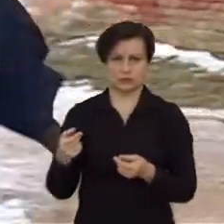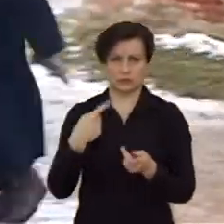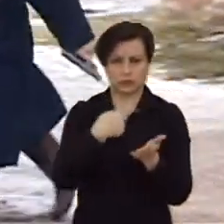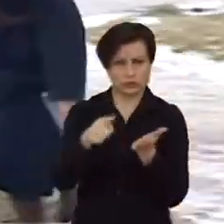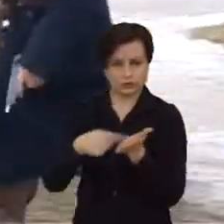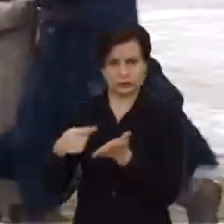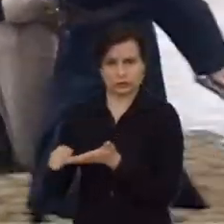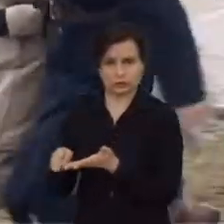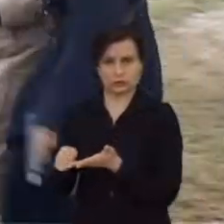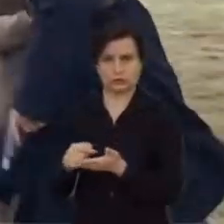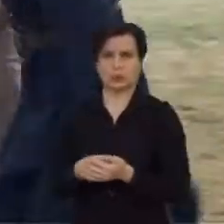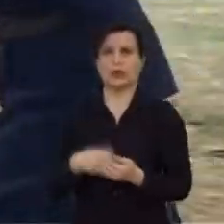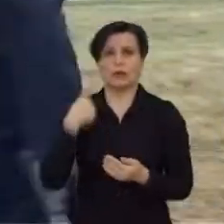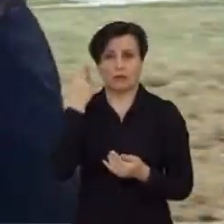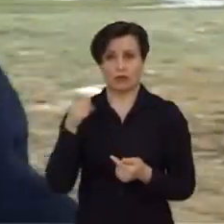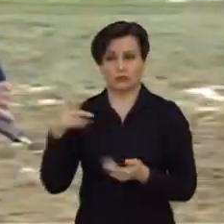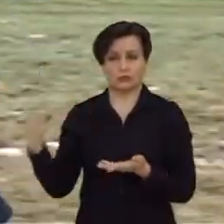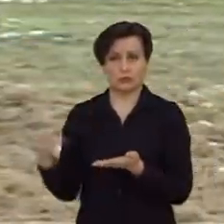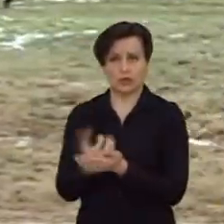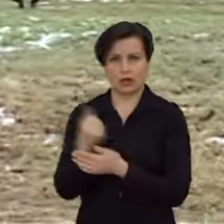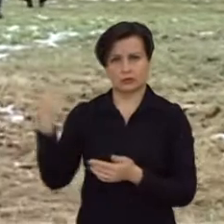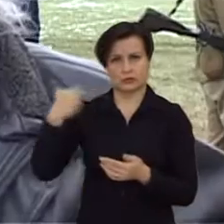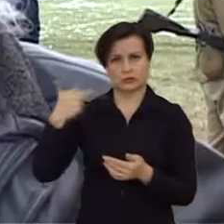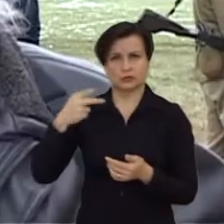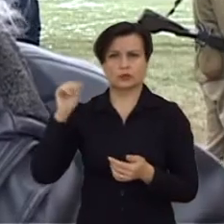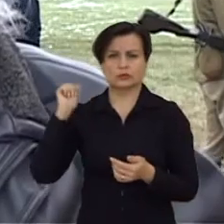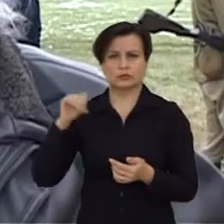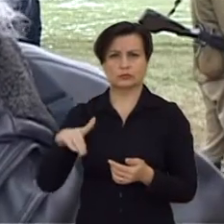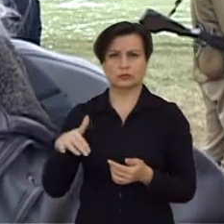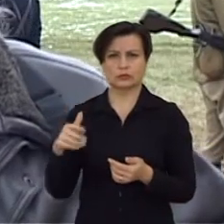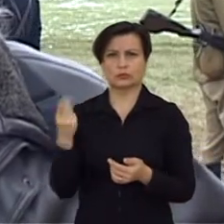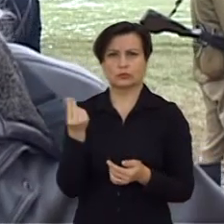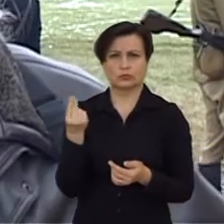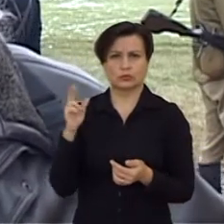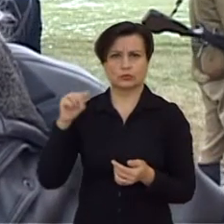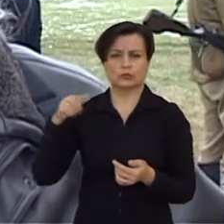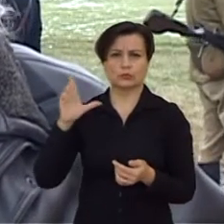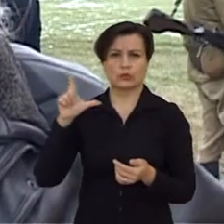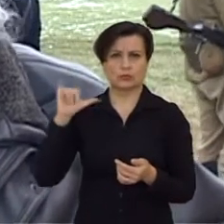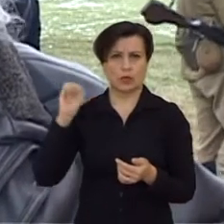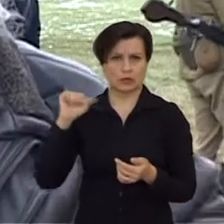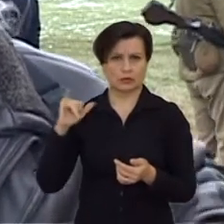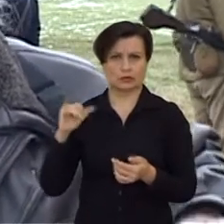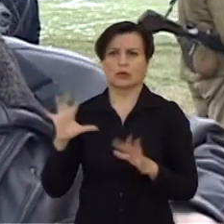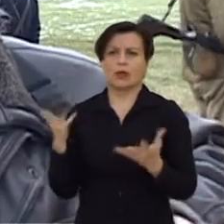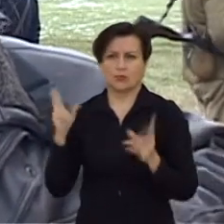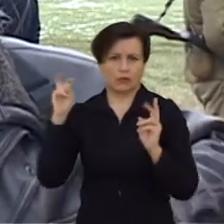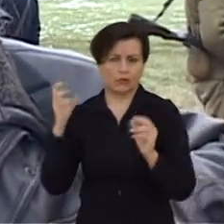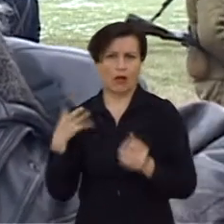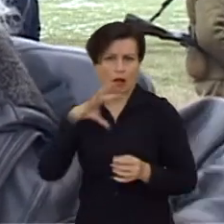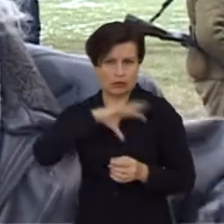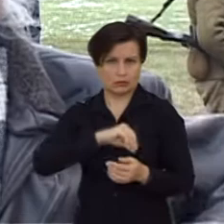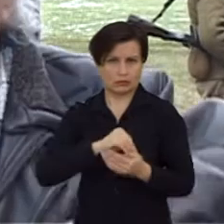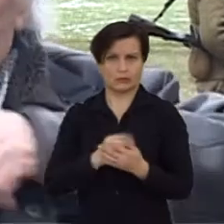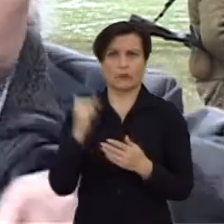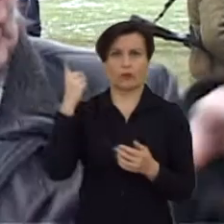Ir jis už tai paskui gavo 30 tūkstančių rūblių algą, kaip jau pavadyti,